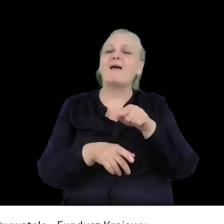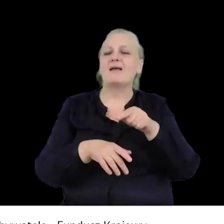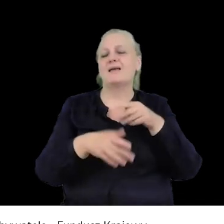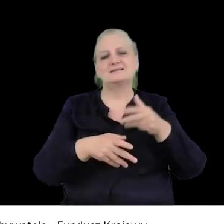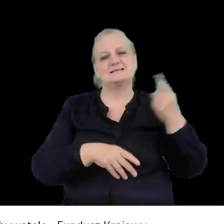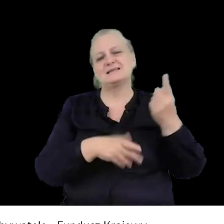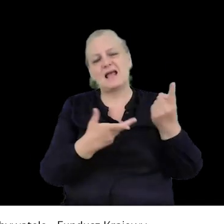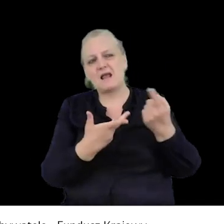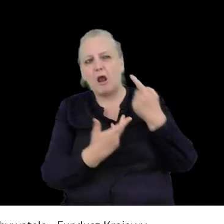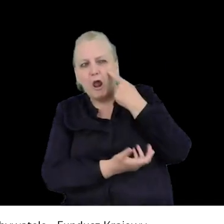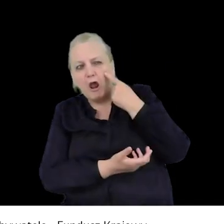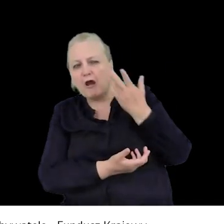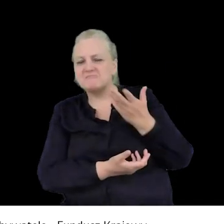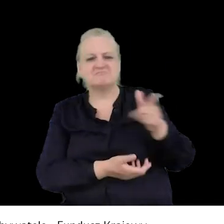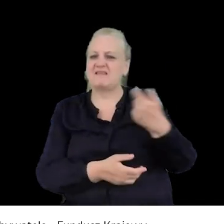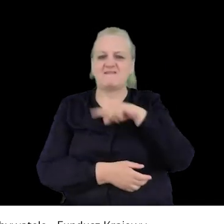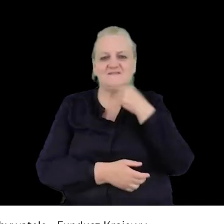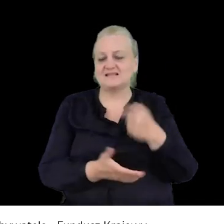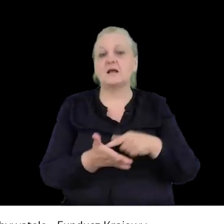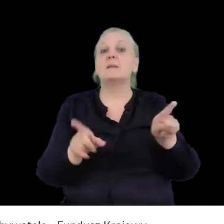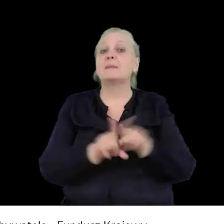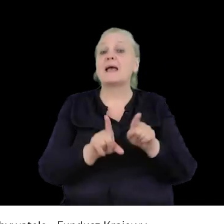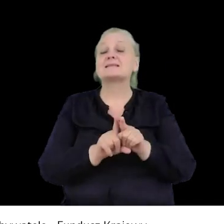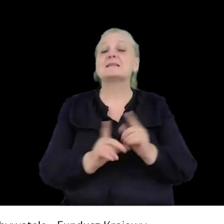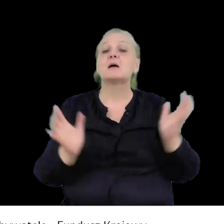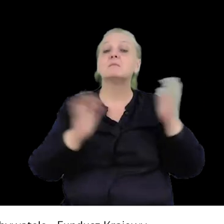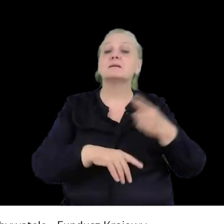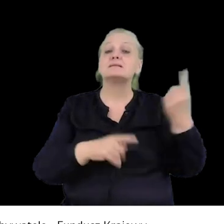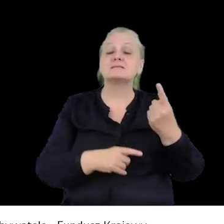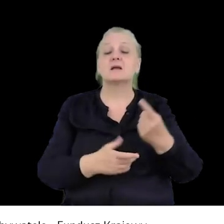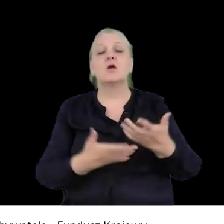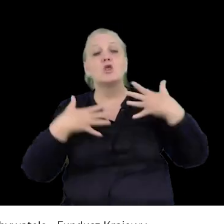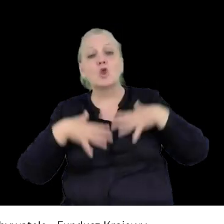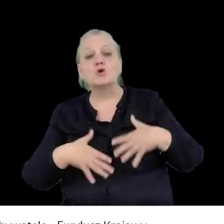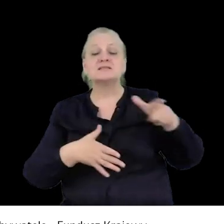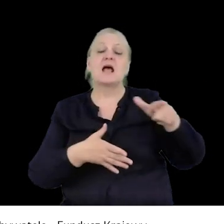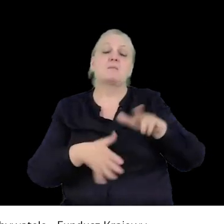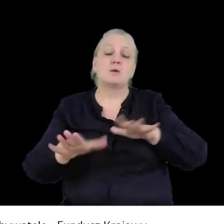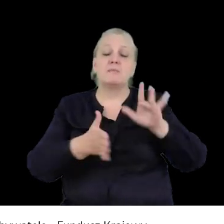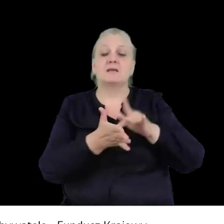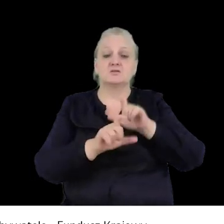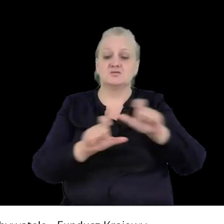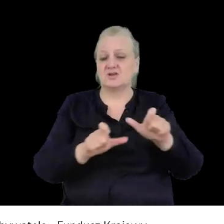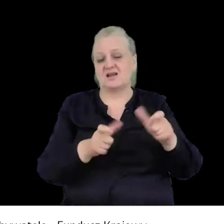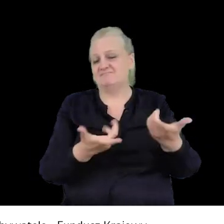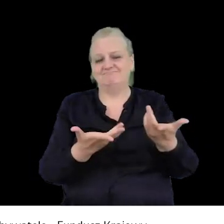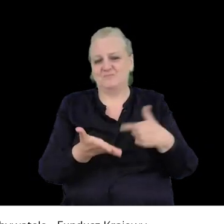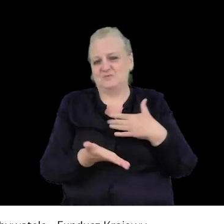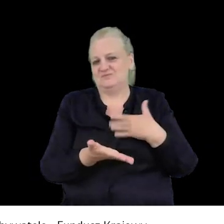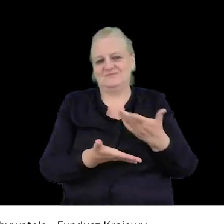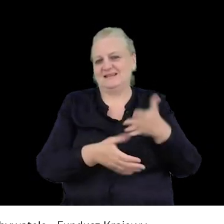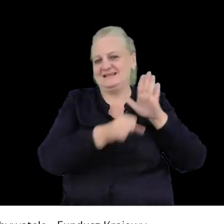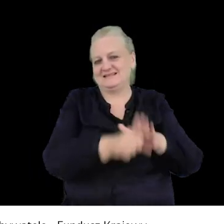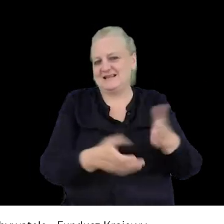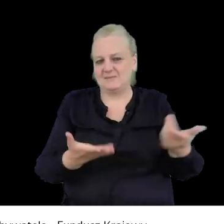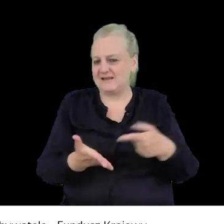zakazu. Tak samo jak zakaz zgromadzenia wyłącznie na podstawie tożsamości miejsca i czasu, to nadmierna ingerencja i dyskryminacja. Czyli